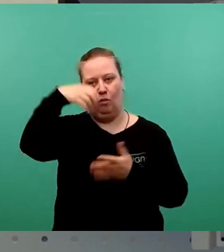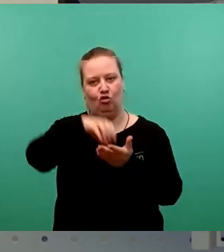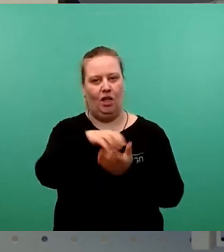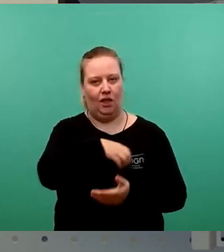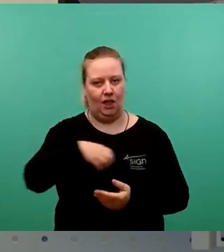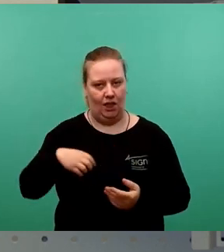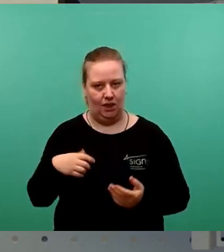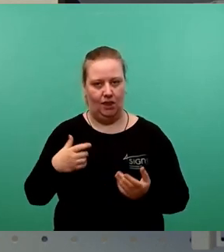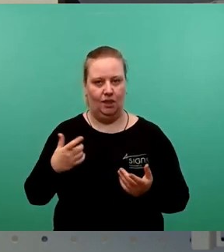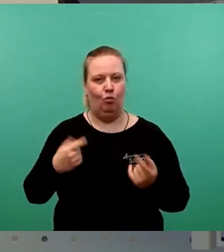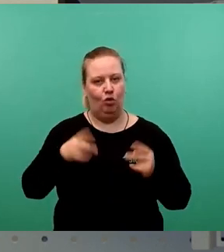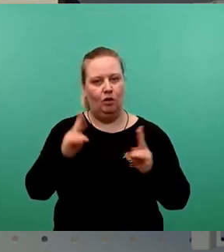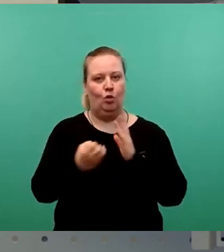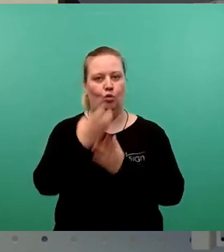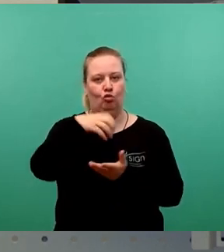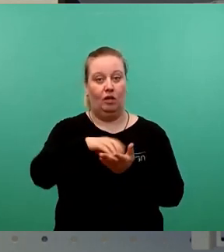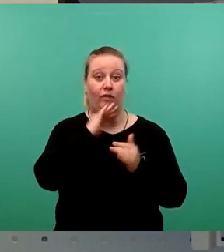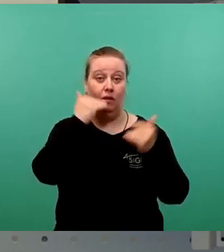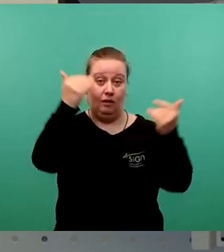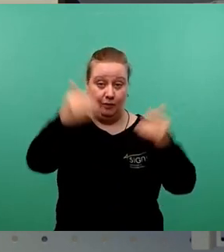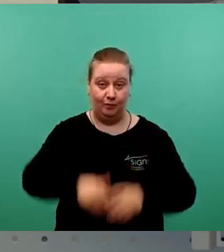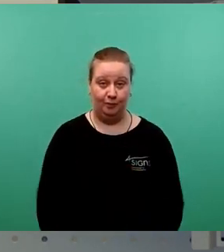die eine Kulturstadt ist. Vielen Dank.